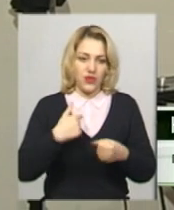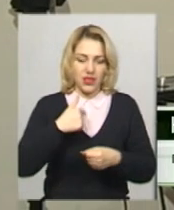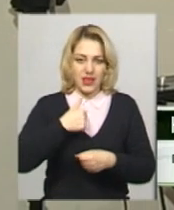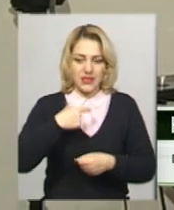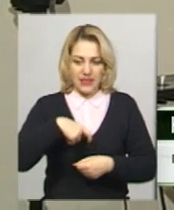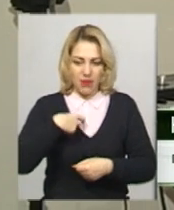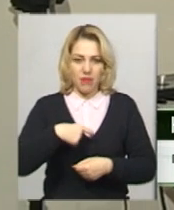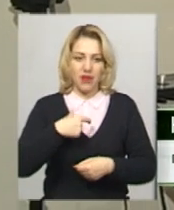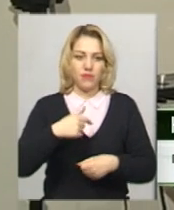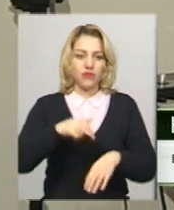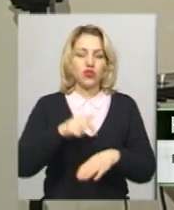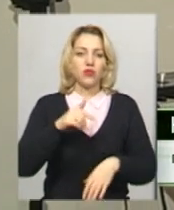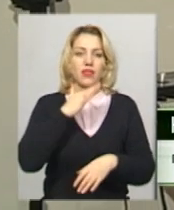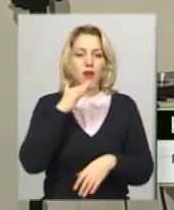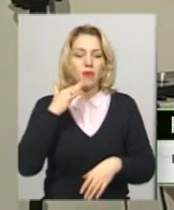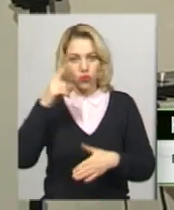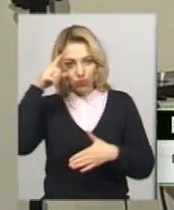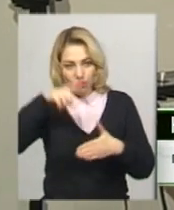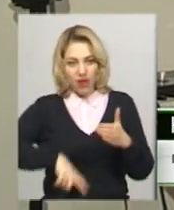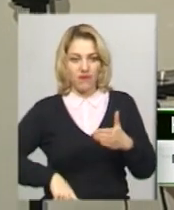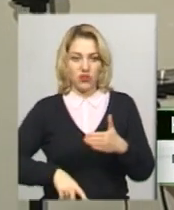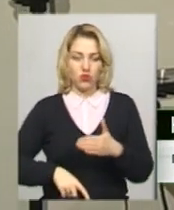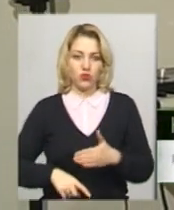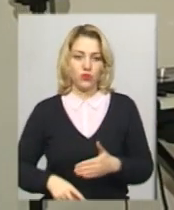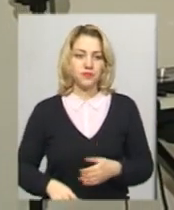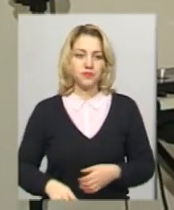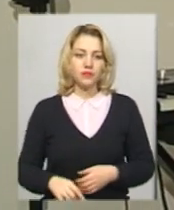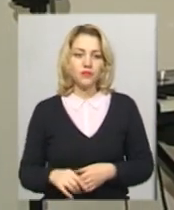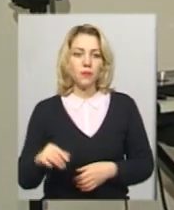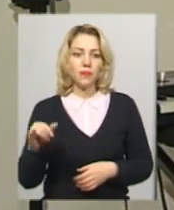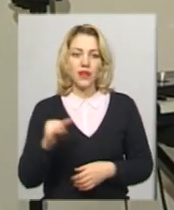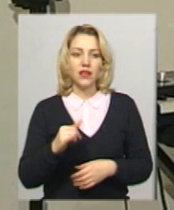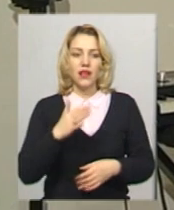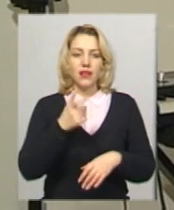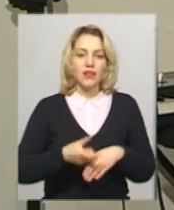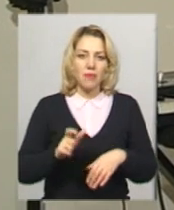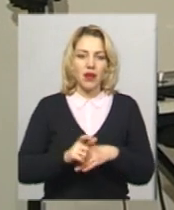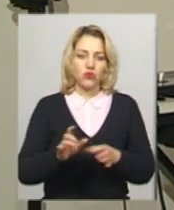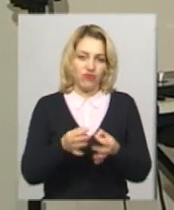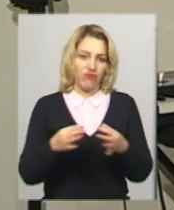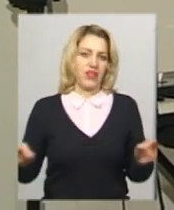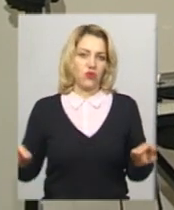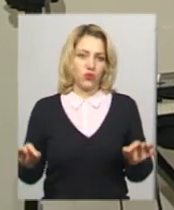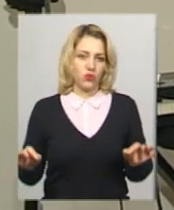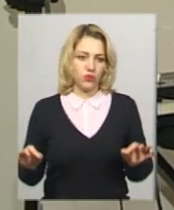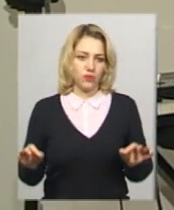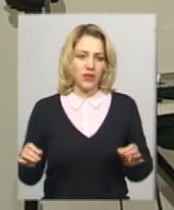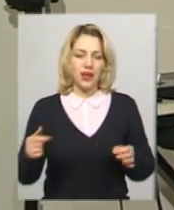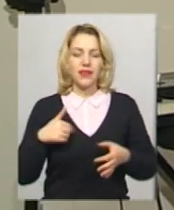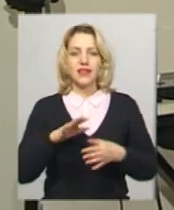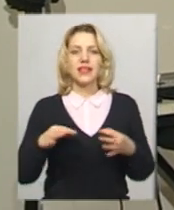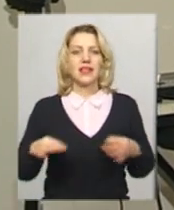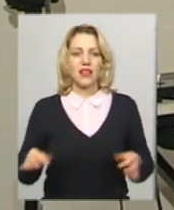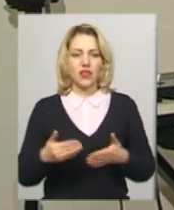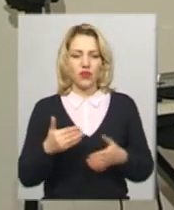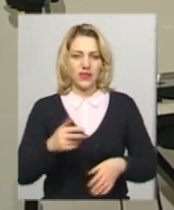впевненішою і набагато більш вільною. Тобто я не залежу